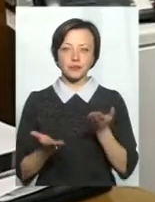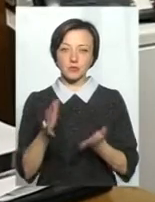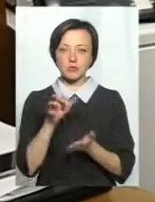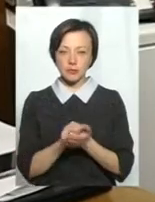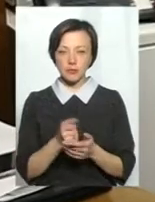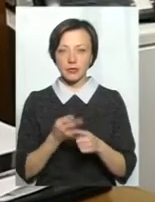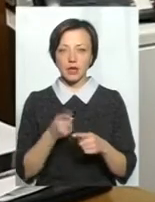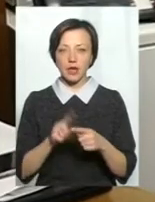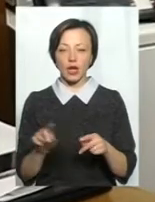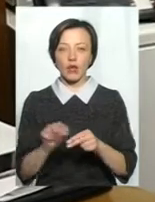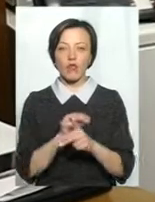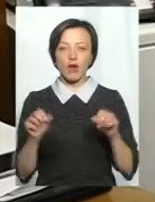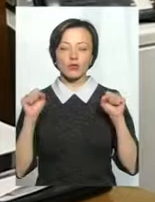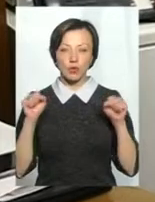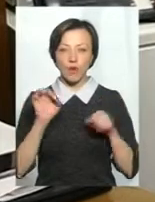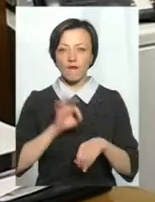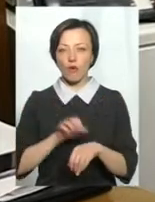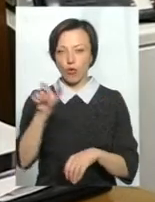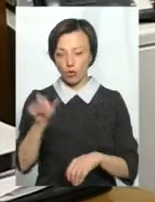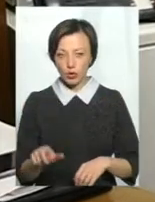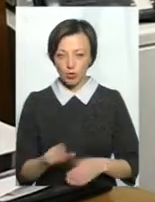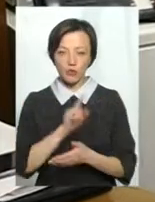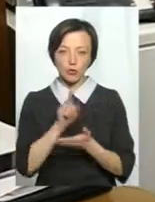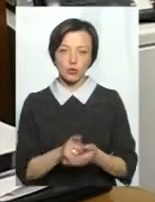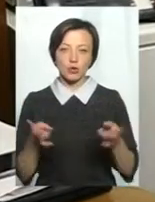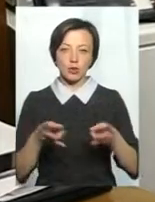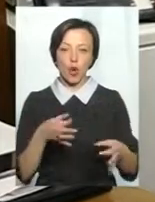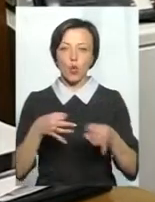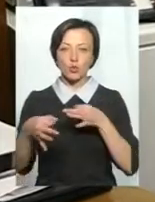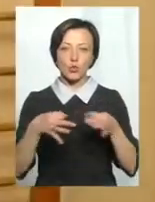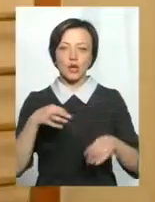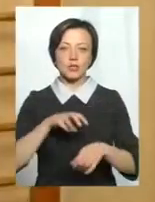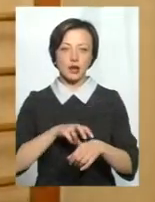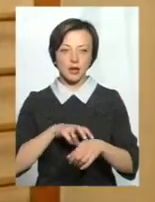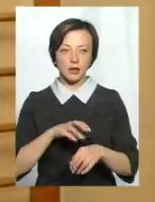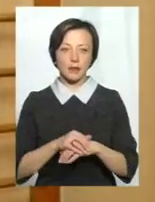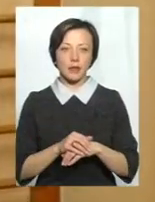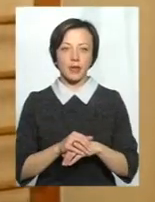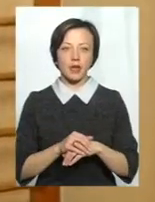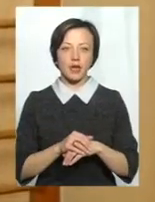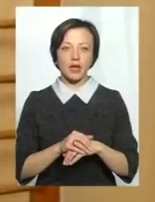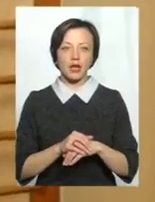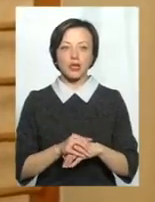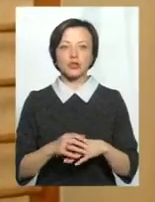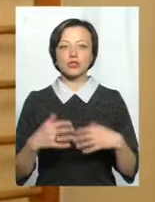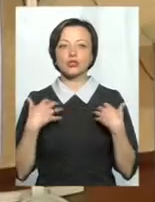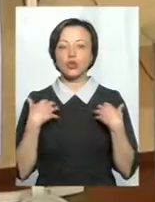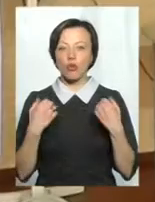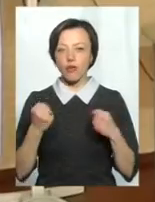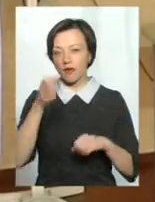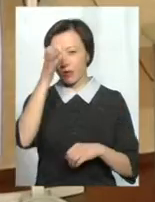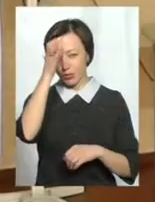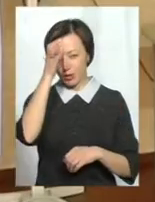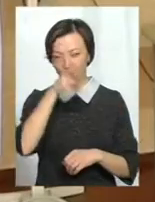лікувальною фізкультурою, хворій людині, то обов'язково потрібна консультація лікаря. Здоров'я мудрий гонорар і постійна